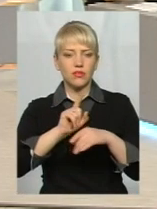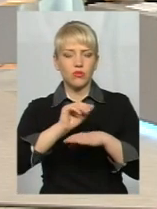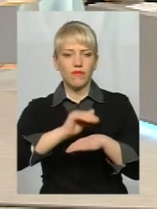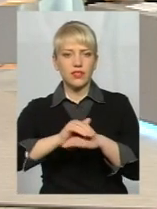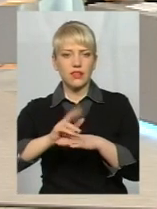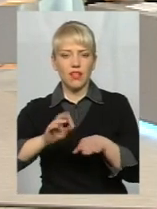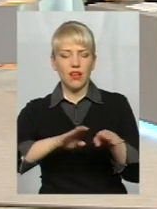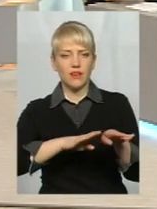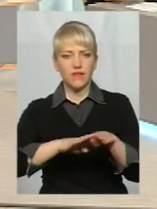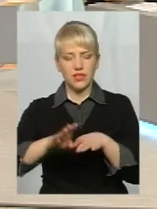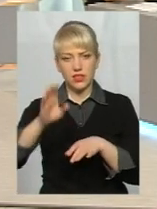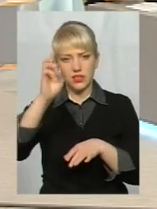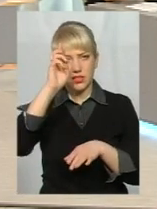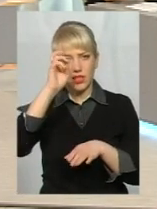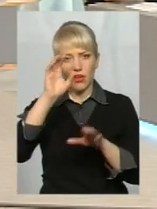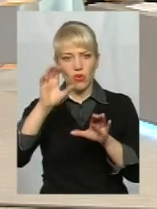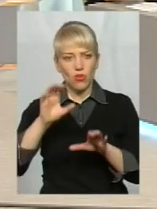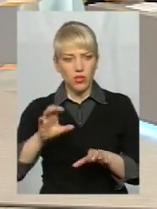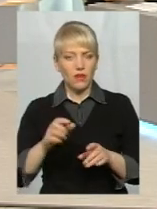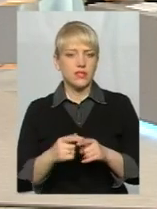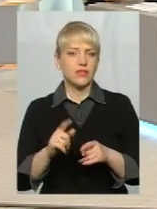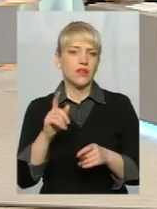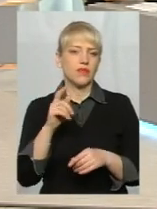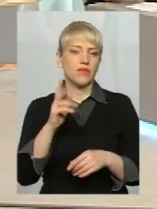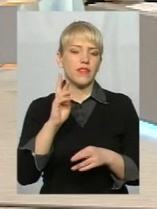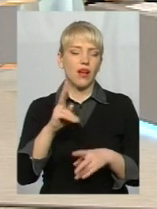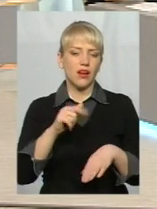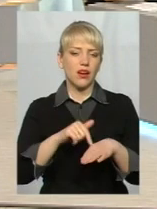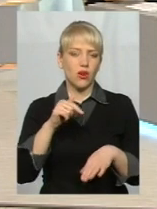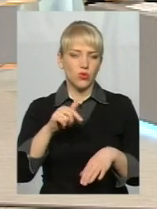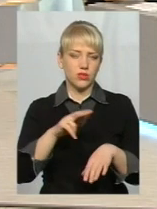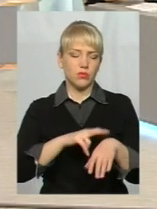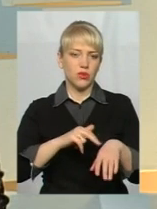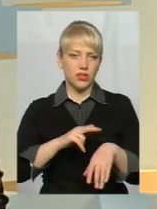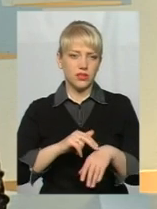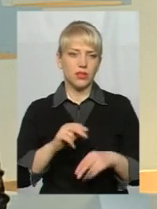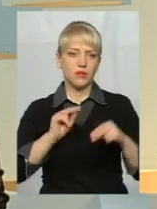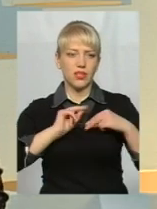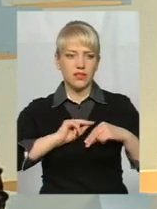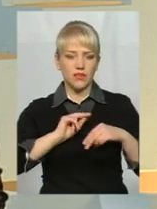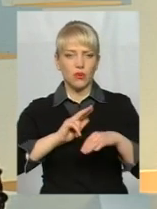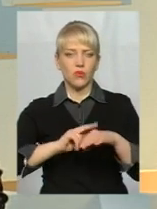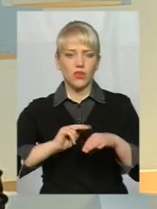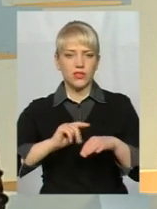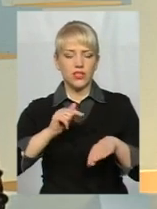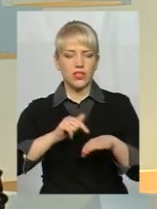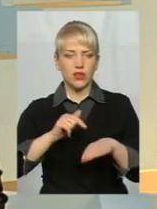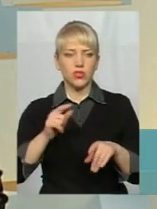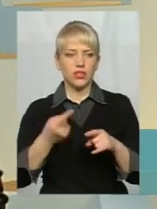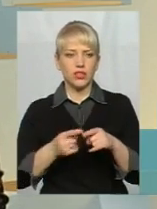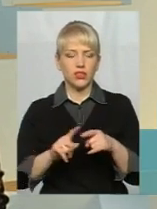законодавства. Тобто, скажімо так, як реагують працівники поліції? Працівники поліції реагують те, що